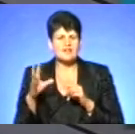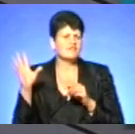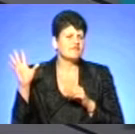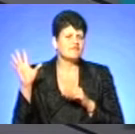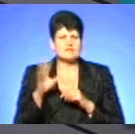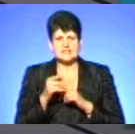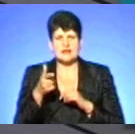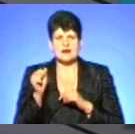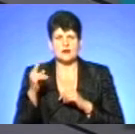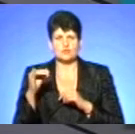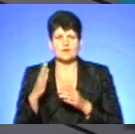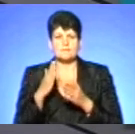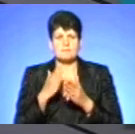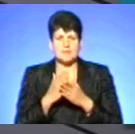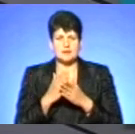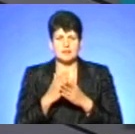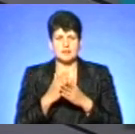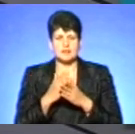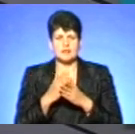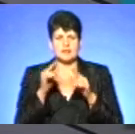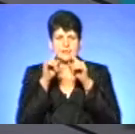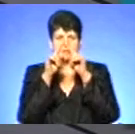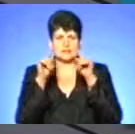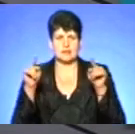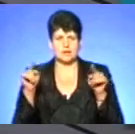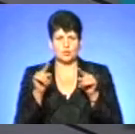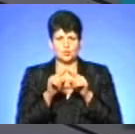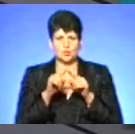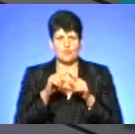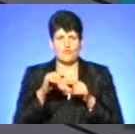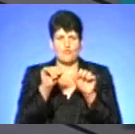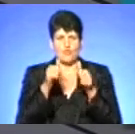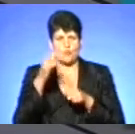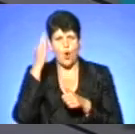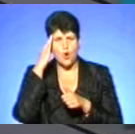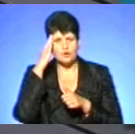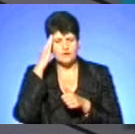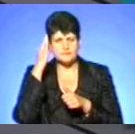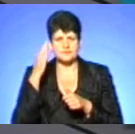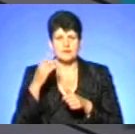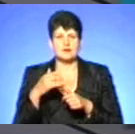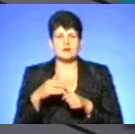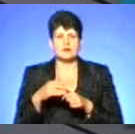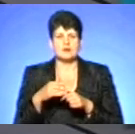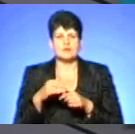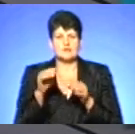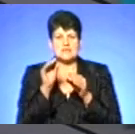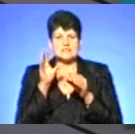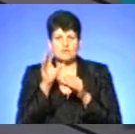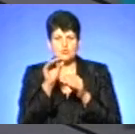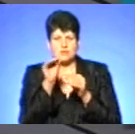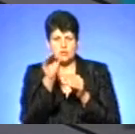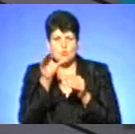кінця морди, розширені скронові ділянки, і коли подивитися зверху на тіло, видно, що голова